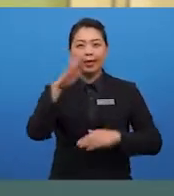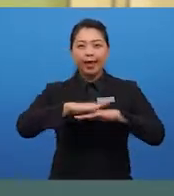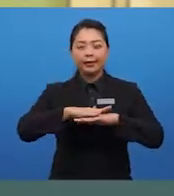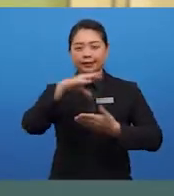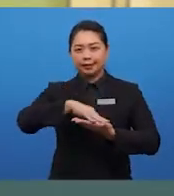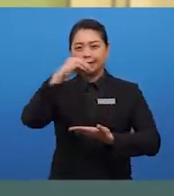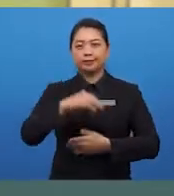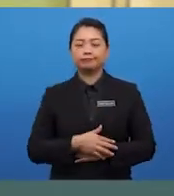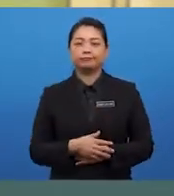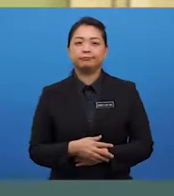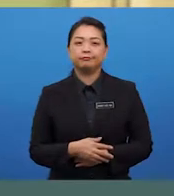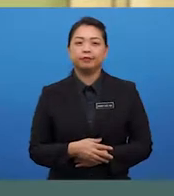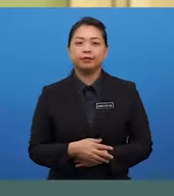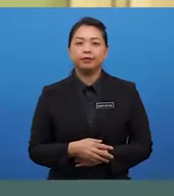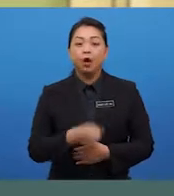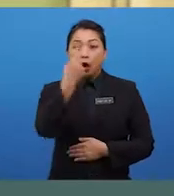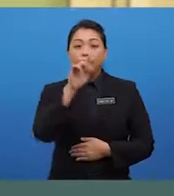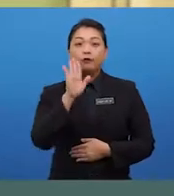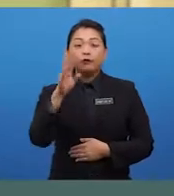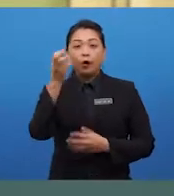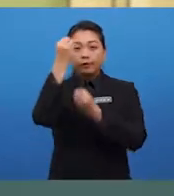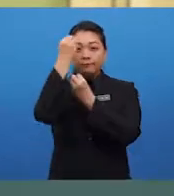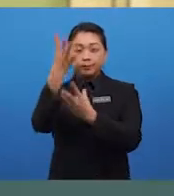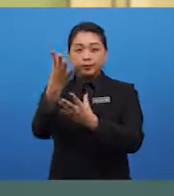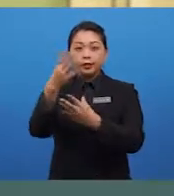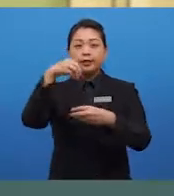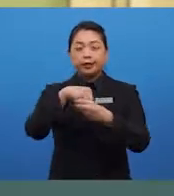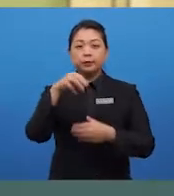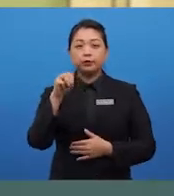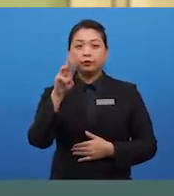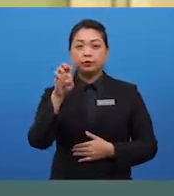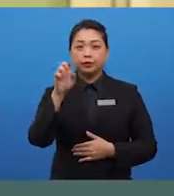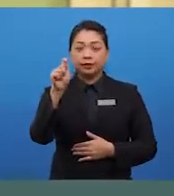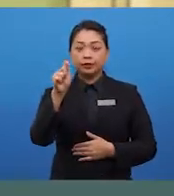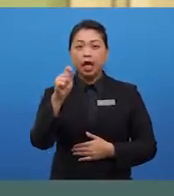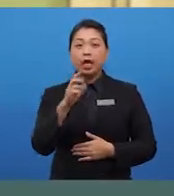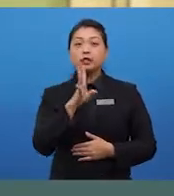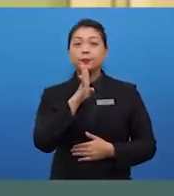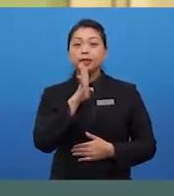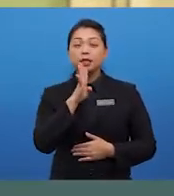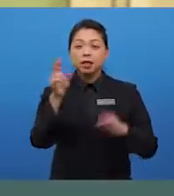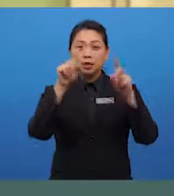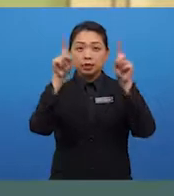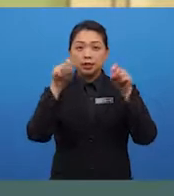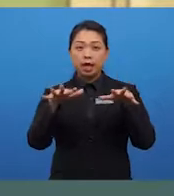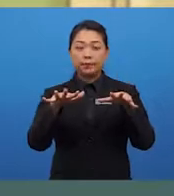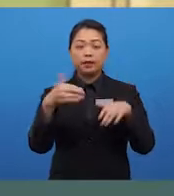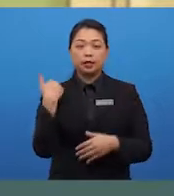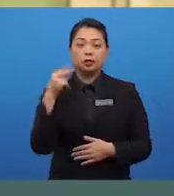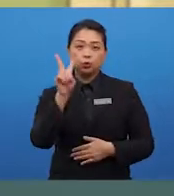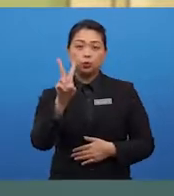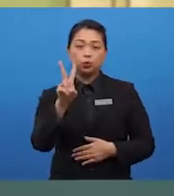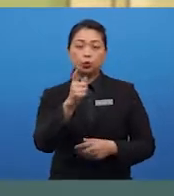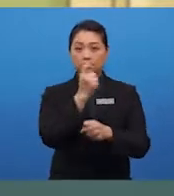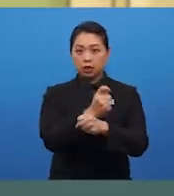dengan menggunakan pertanyaan yang untuk berbicara pelajaran, untuk menggunakan pertanyaan